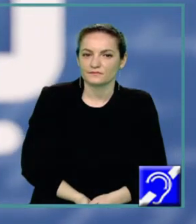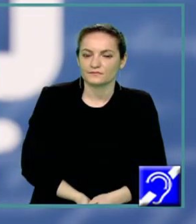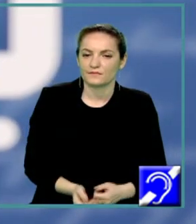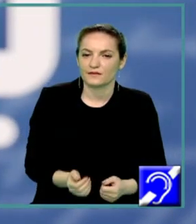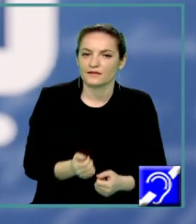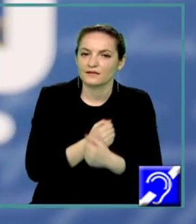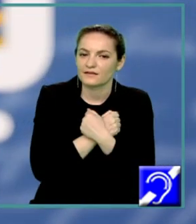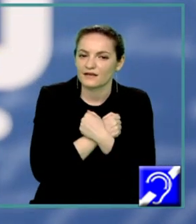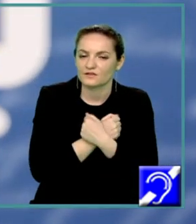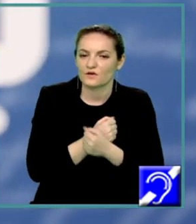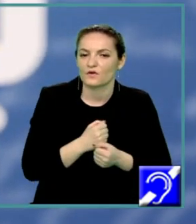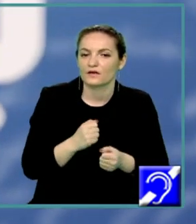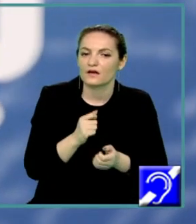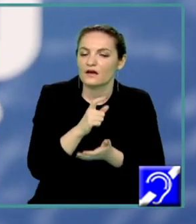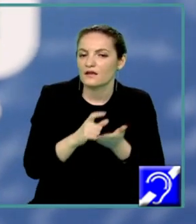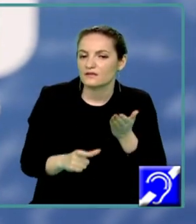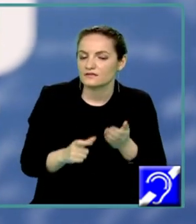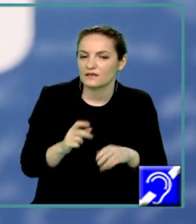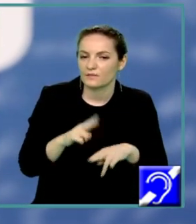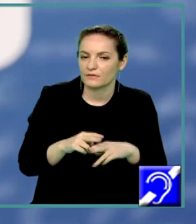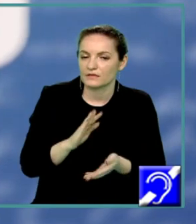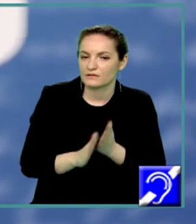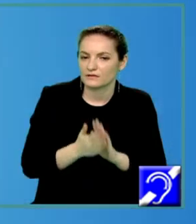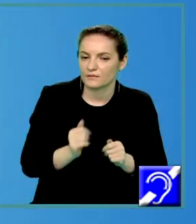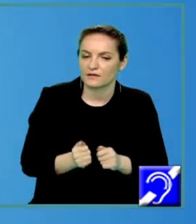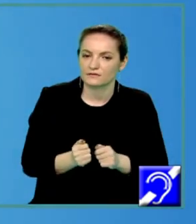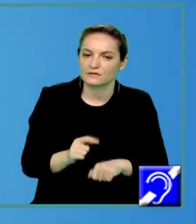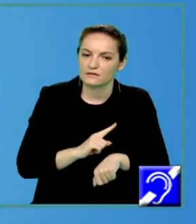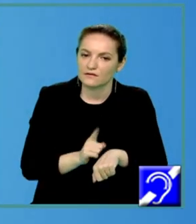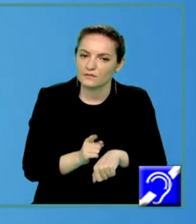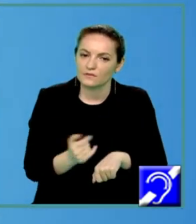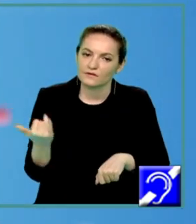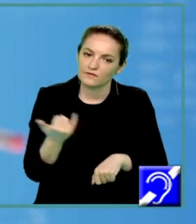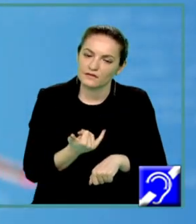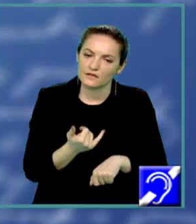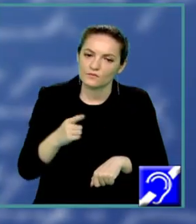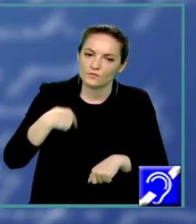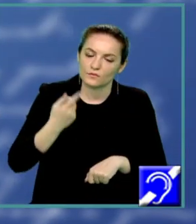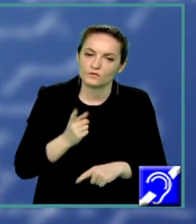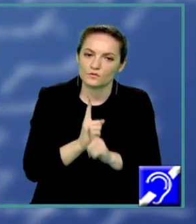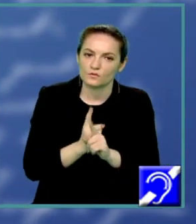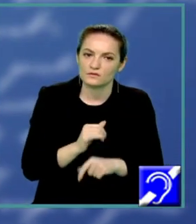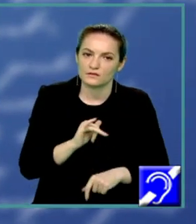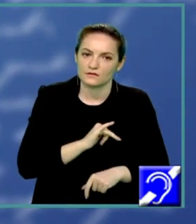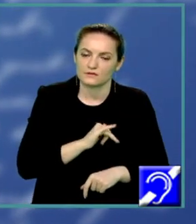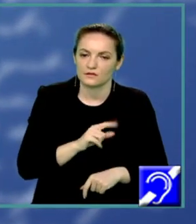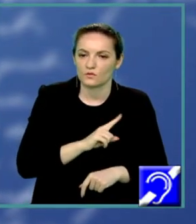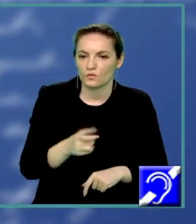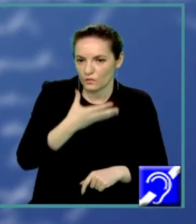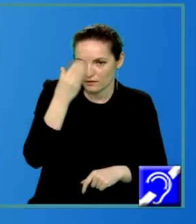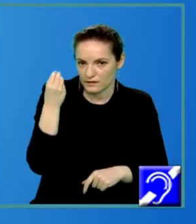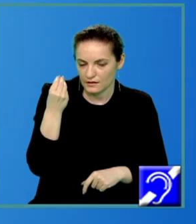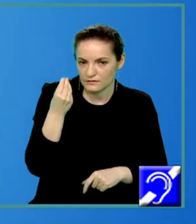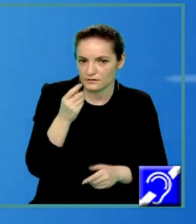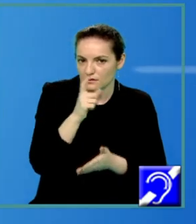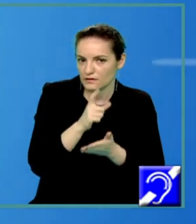Dragilor, lecția de matematică a ajuns la final, dar ne întoarcem în câteva momente cu un alt curs interesant. Nu uitați că lecțiile noastre